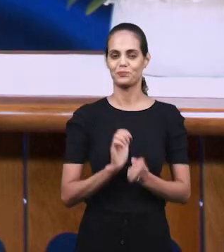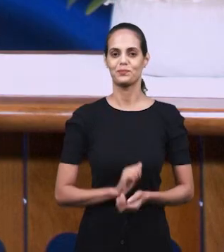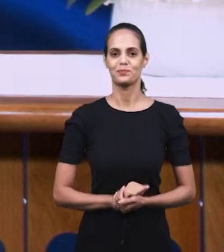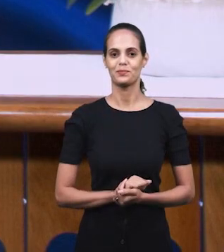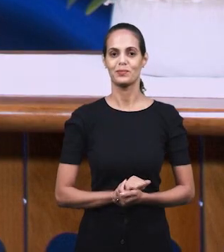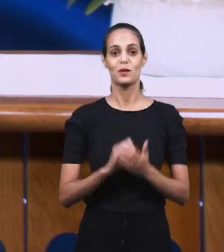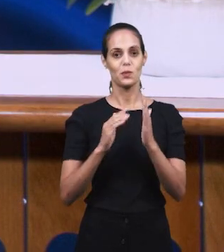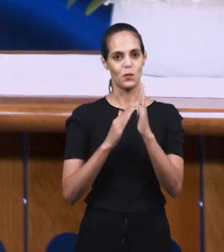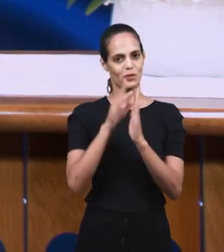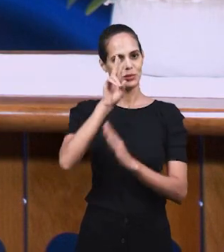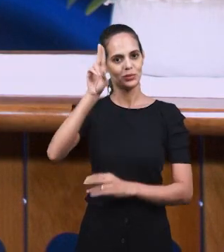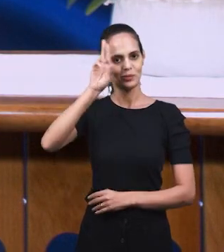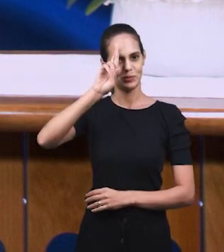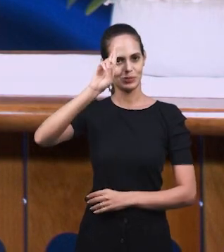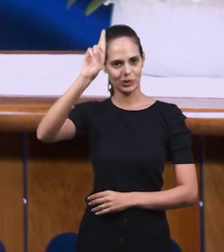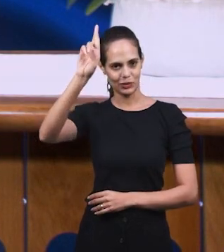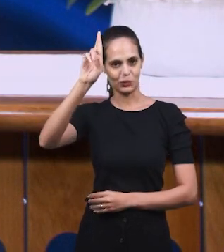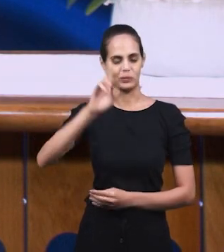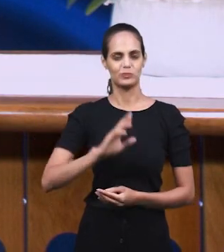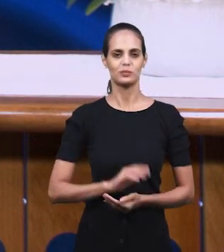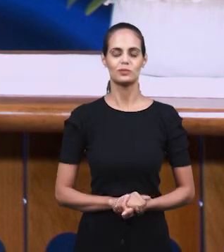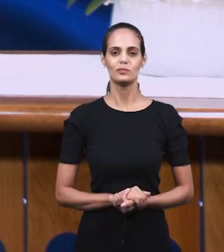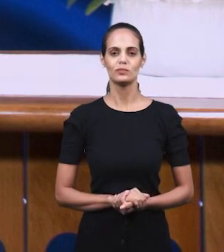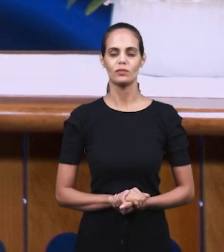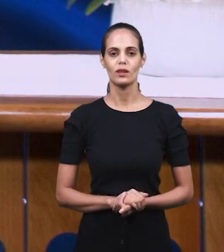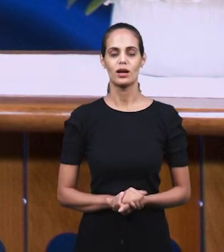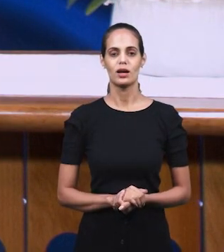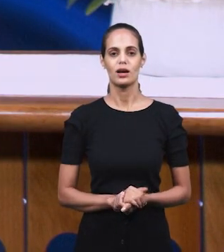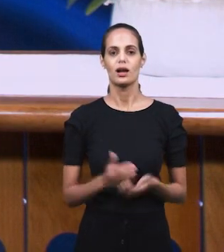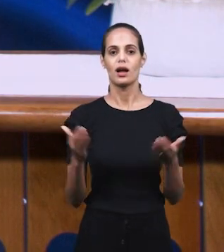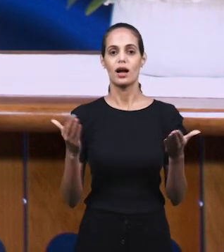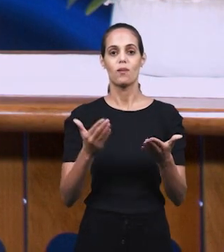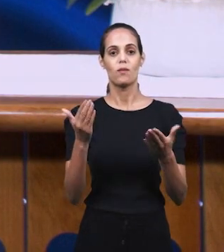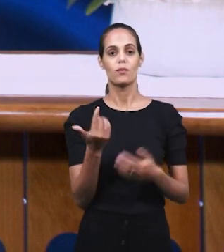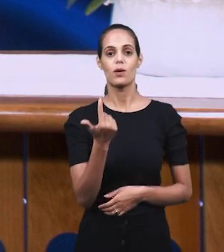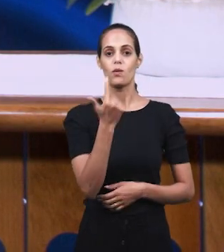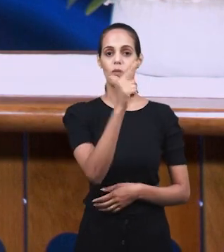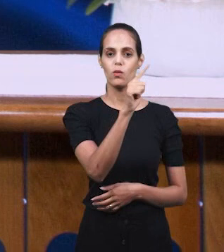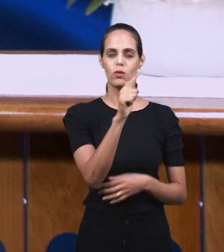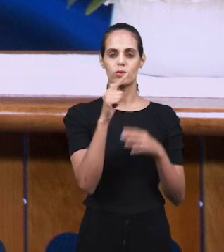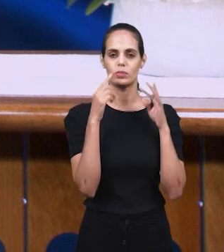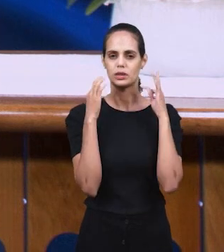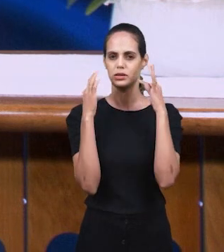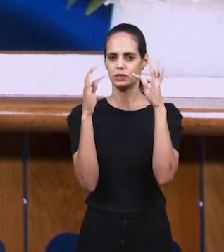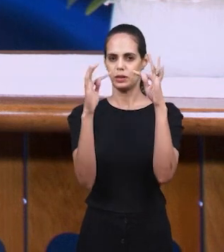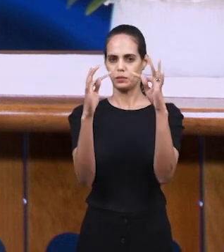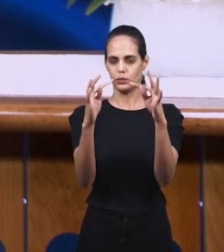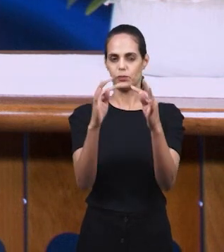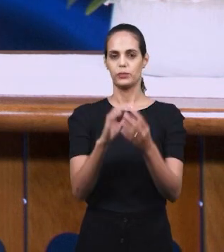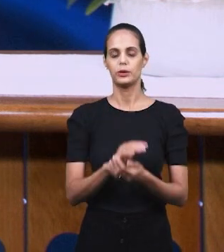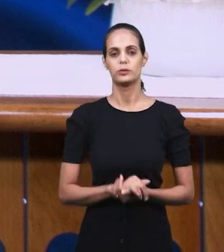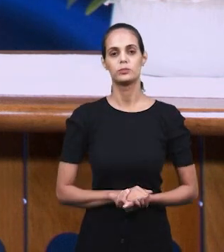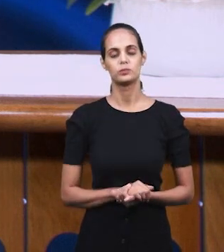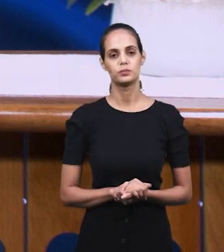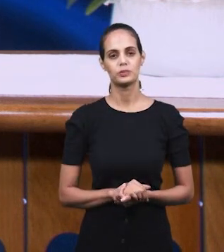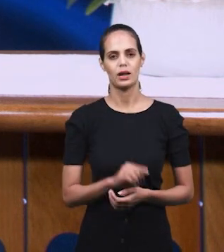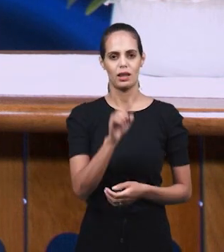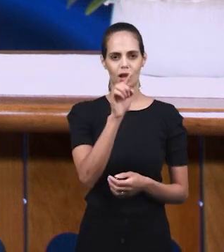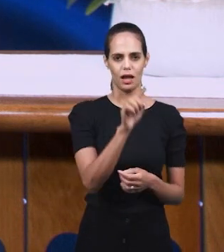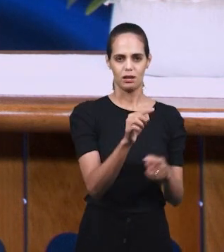И теперь мы услышим свидетельство, и мы перенесемся из